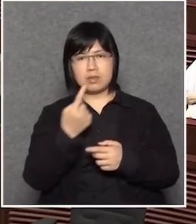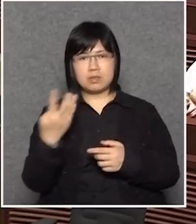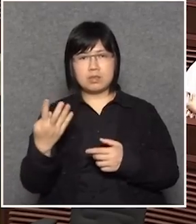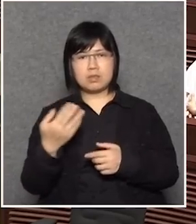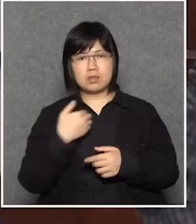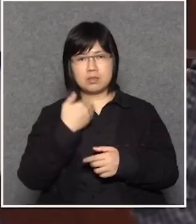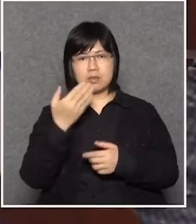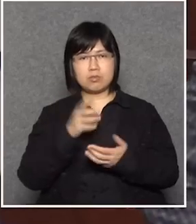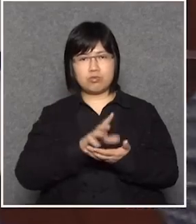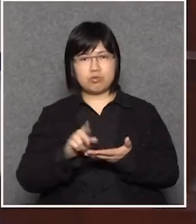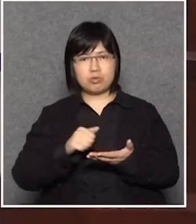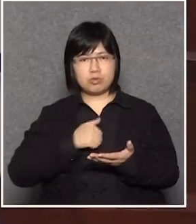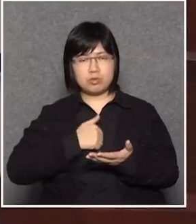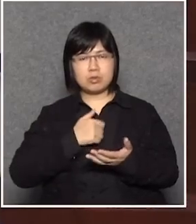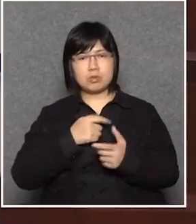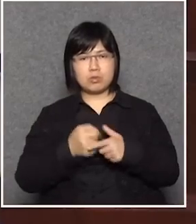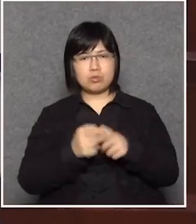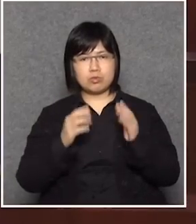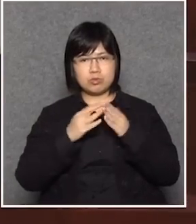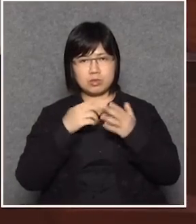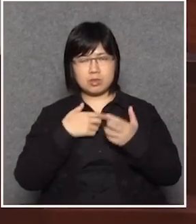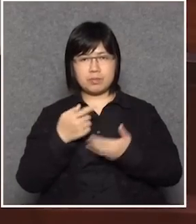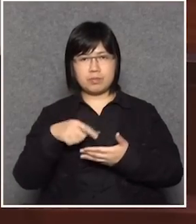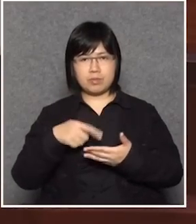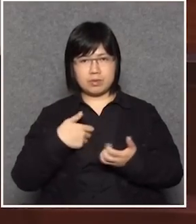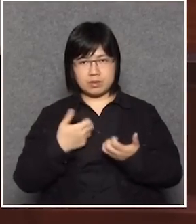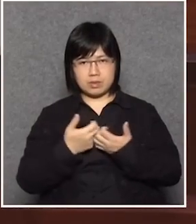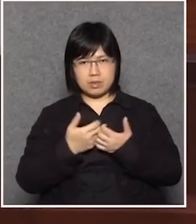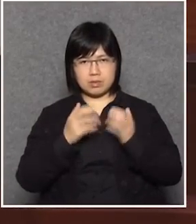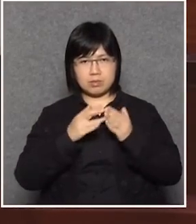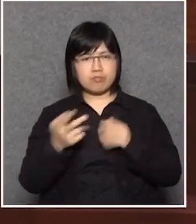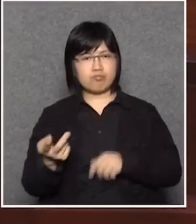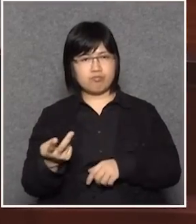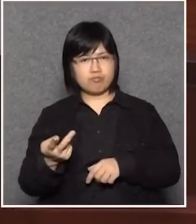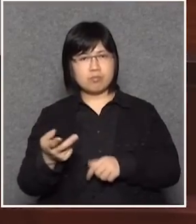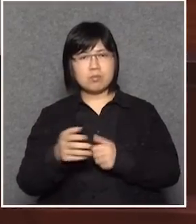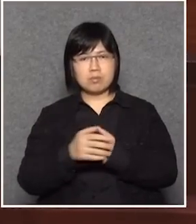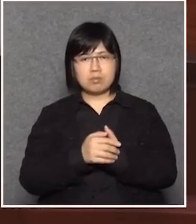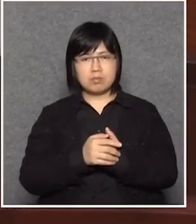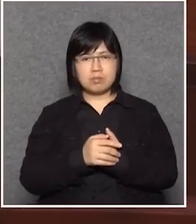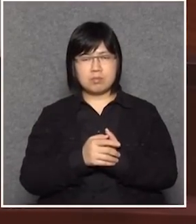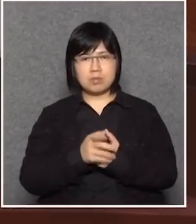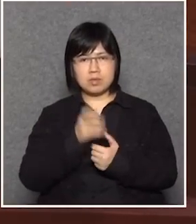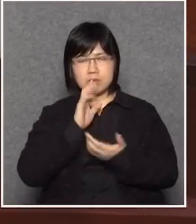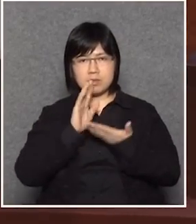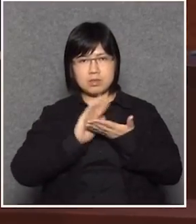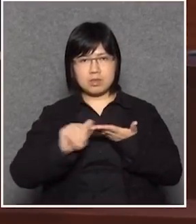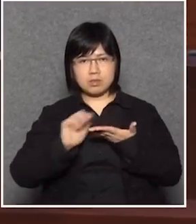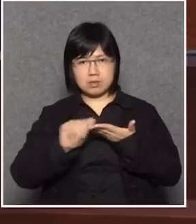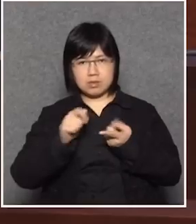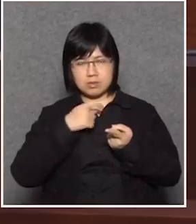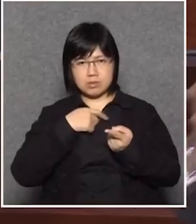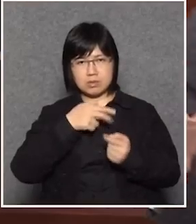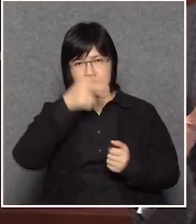專員公署以及這個審計署我都要說的因為這兩個都屬於所謂澄清理智政治